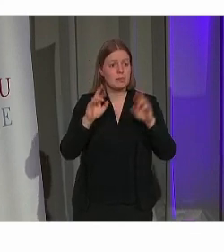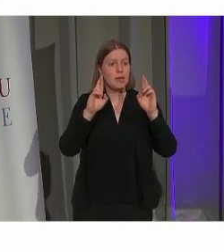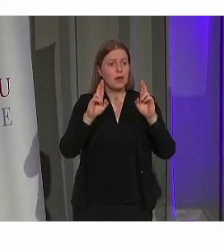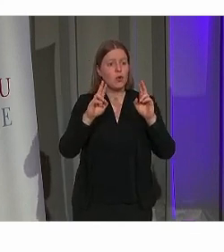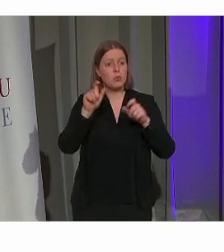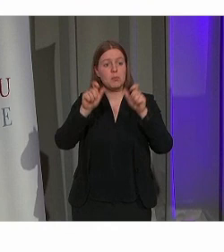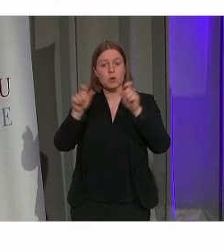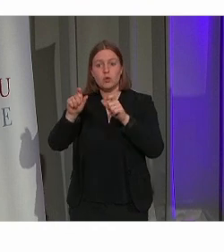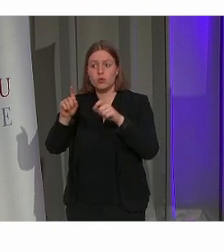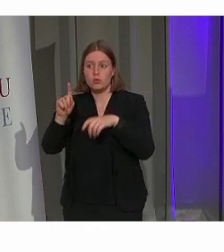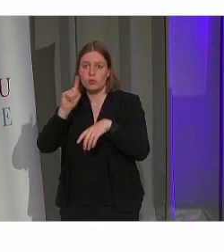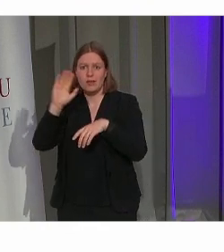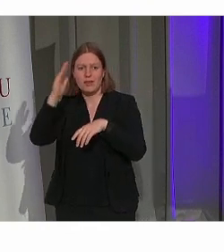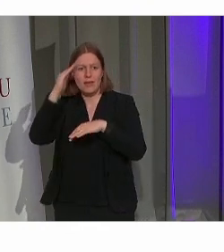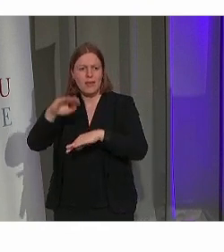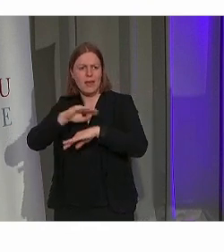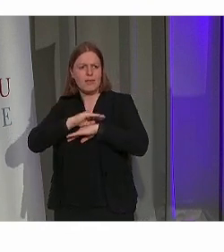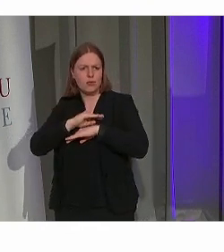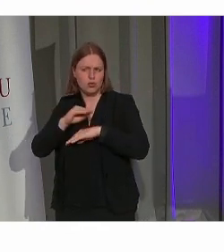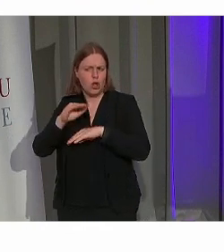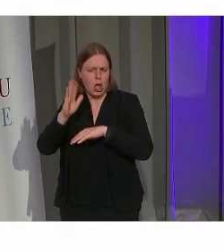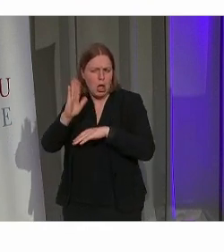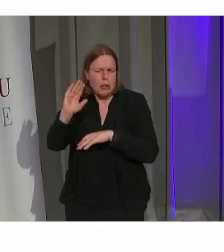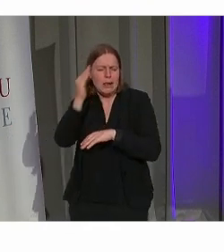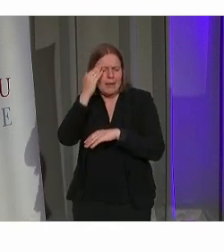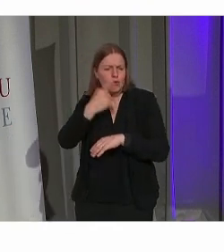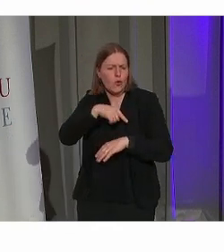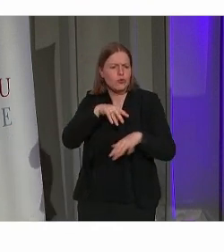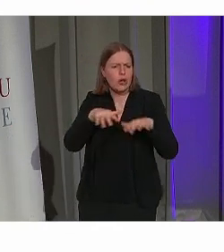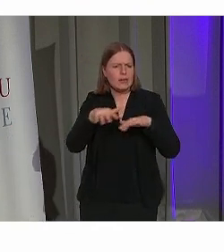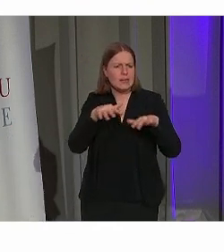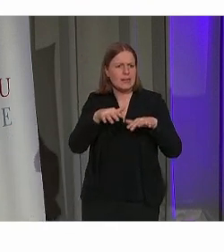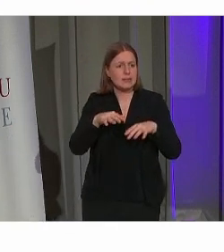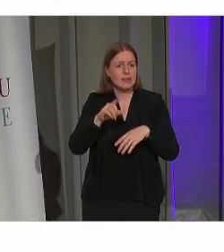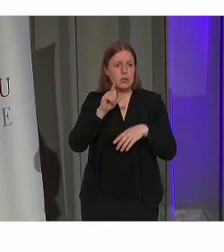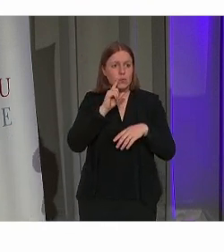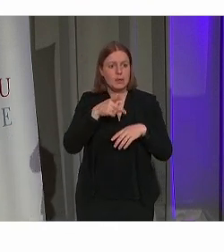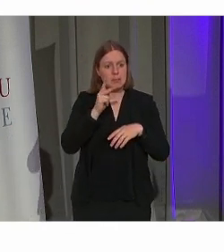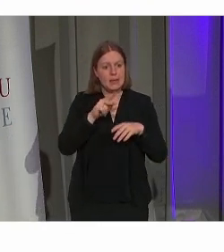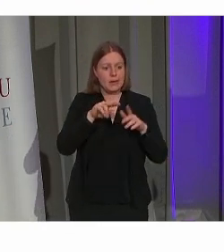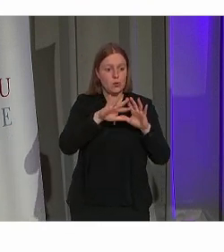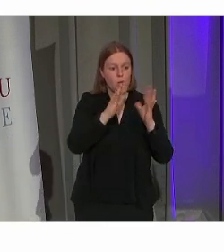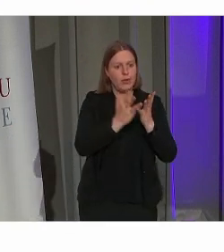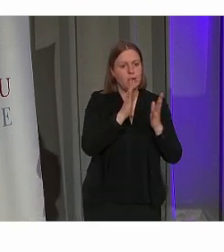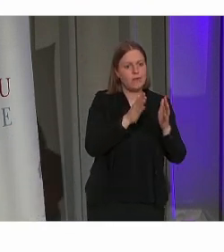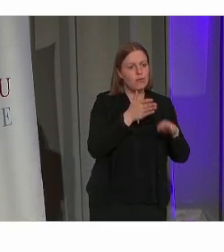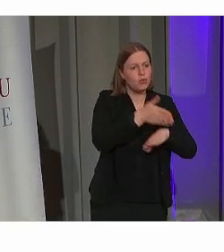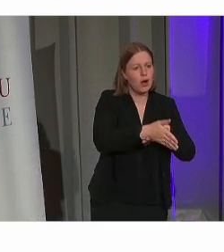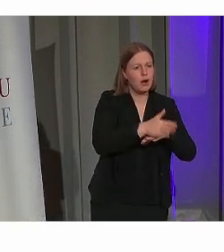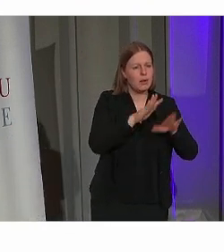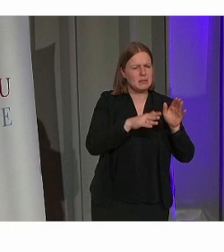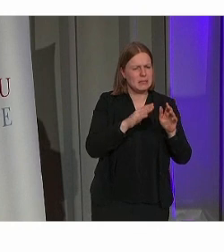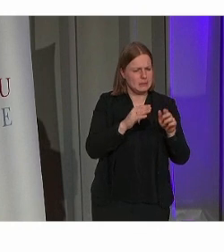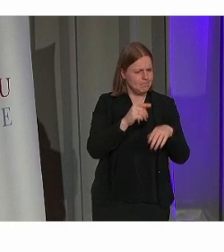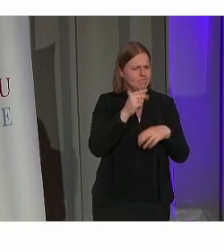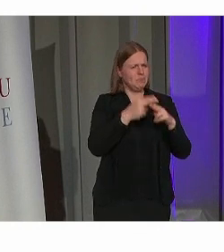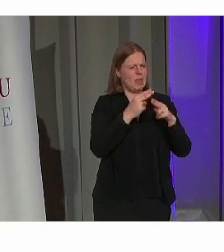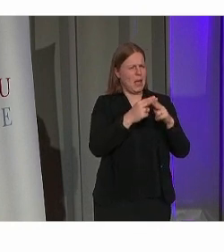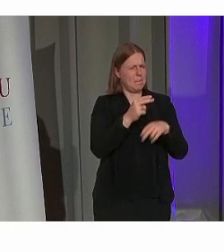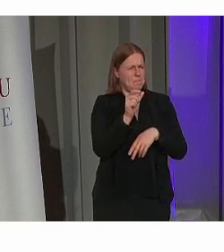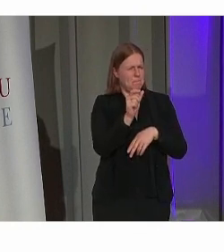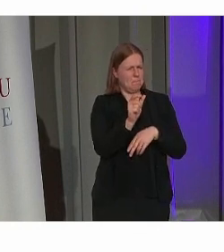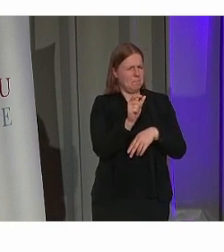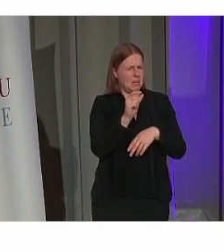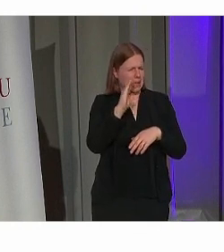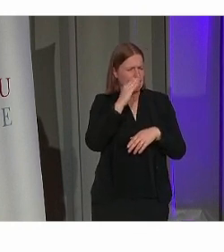vanuit erfgoed komen, dat het niet helemaal een vreemde organisatie is. Wie iets meer vanuit toegankelijkheid komt, is het misschien wel een nieuwe naam. Dus heel graag om er even